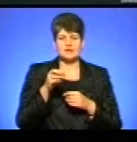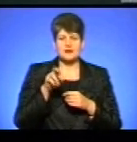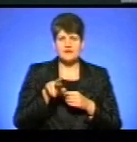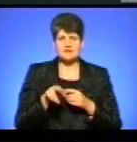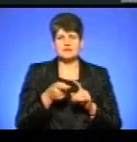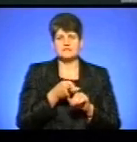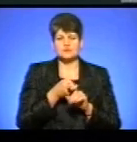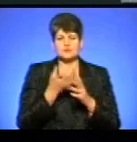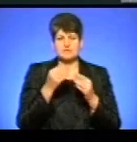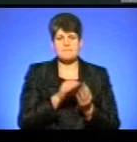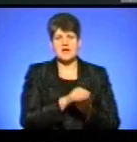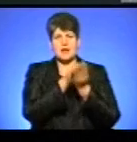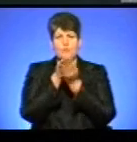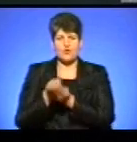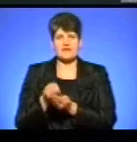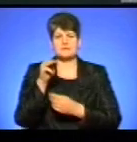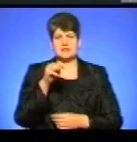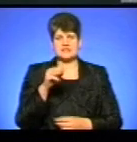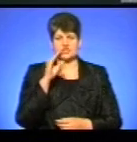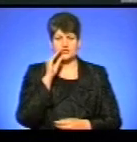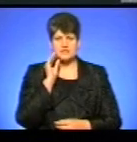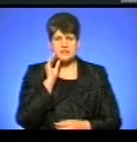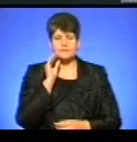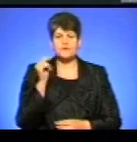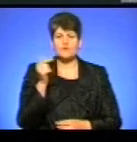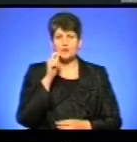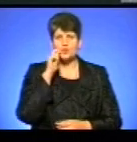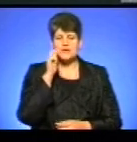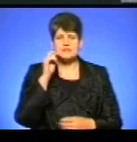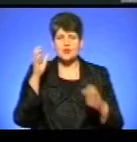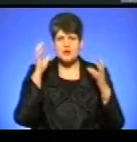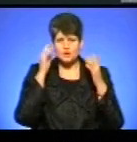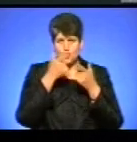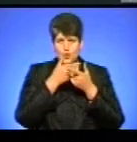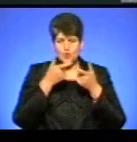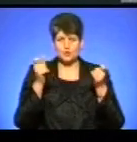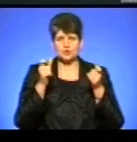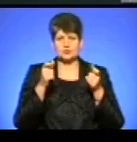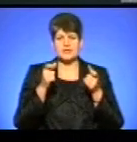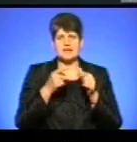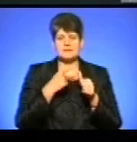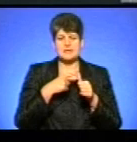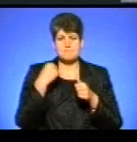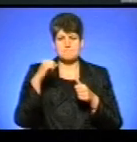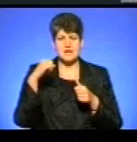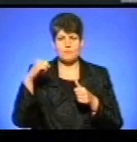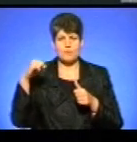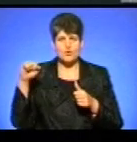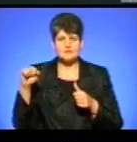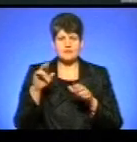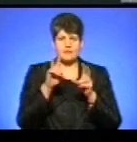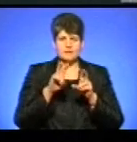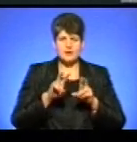нагоди перепоховання Тараса Шевченка. У грудні в ефірі «Українського радіо» оголошують імена переможців з написання диктанту та